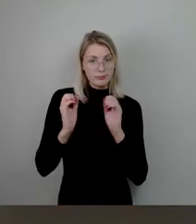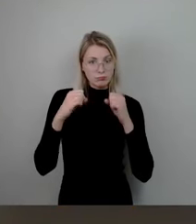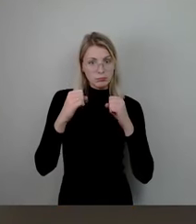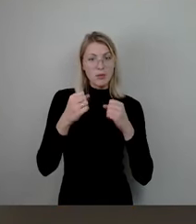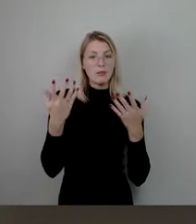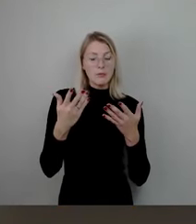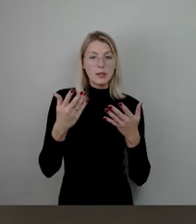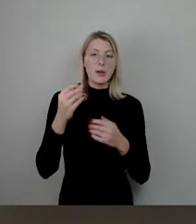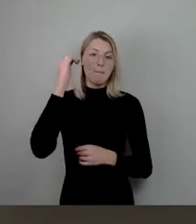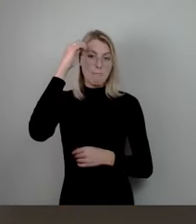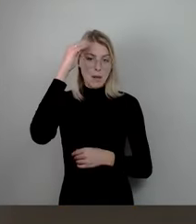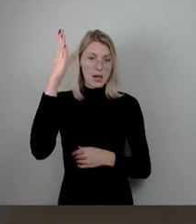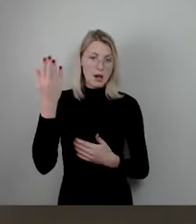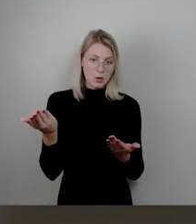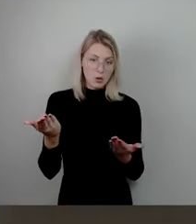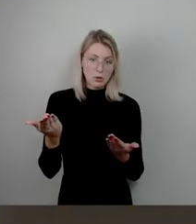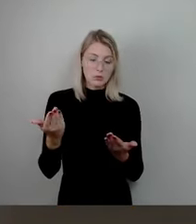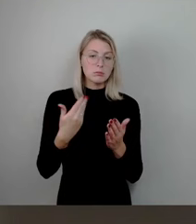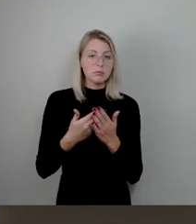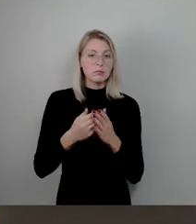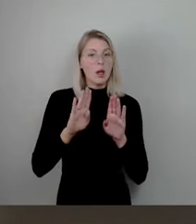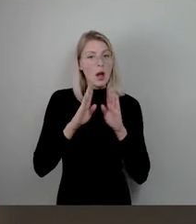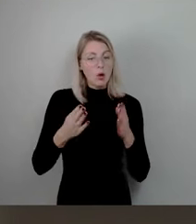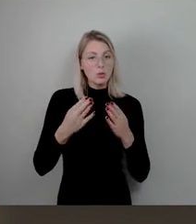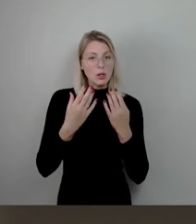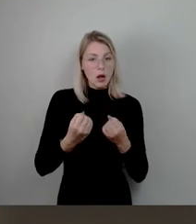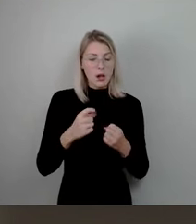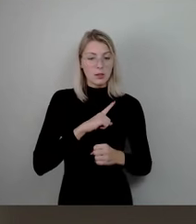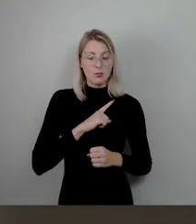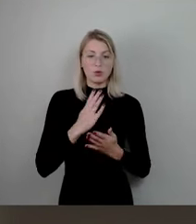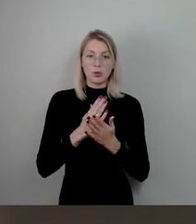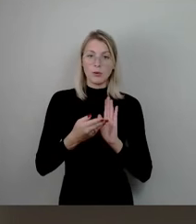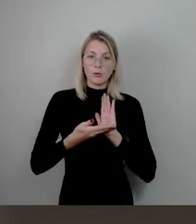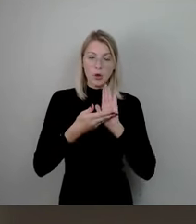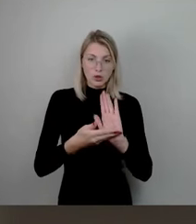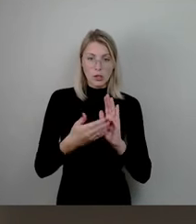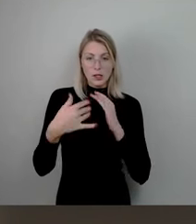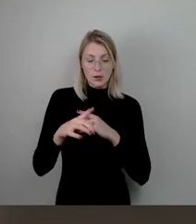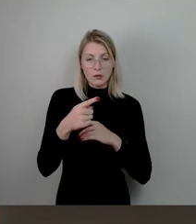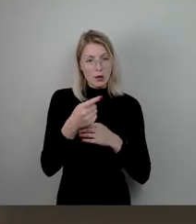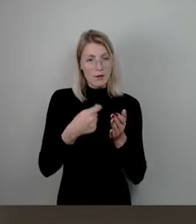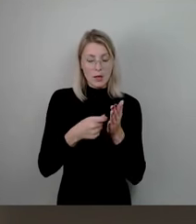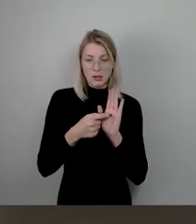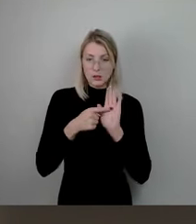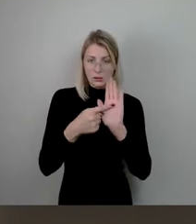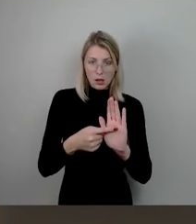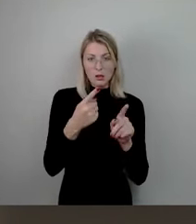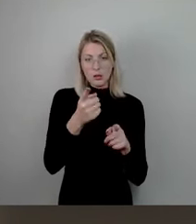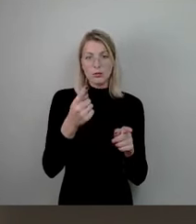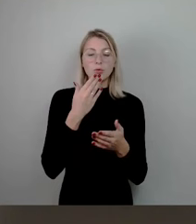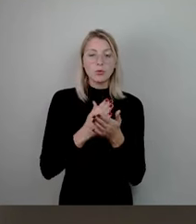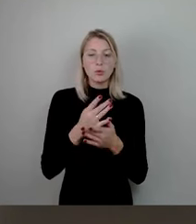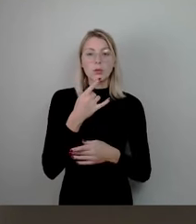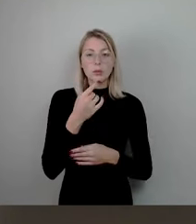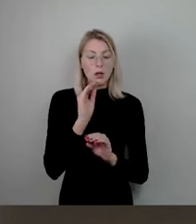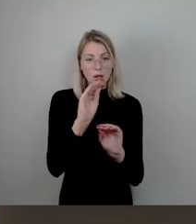Und ich den Haushalt vorgestellt habe, schon in den Eckwerten und Ihnen auch gesagt habe, dass für die nächsten Jahre